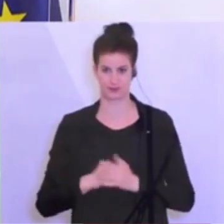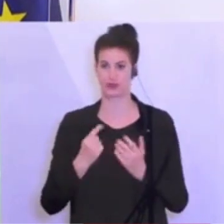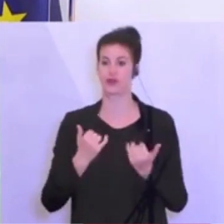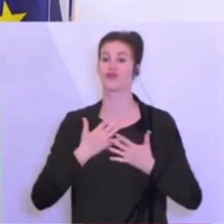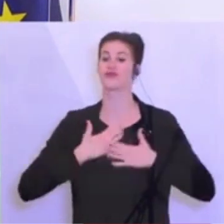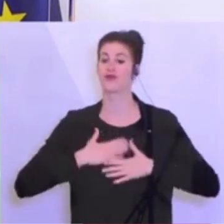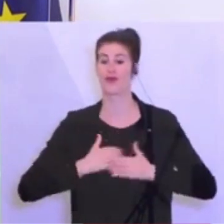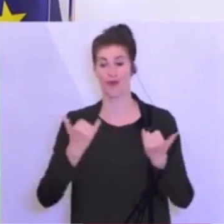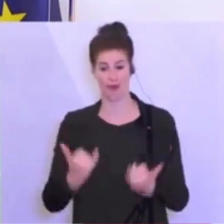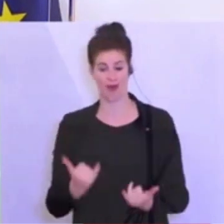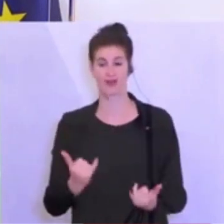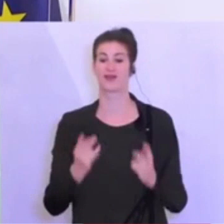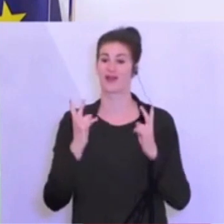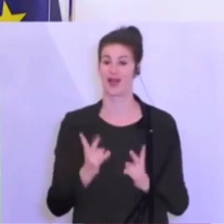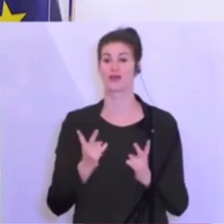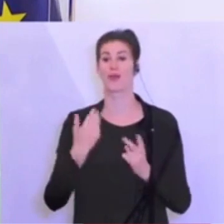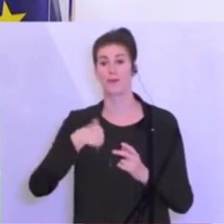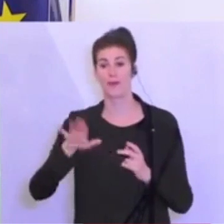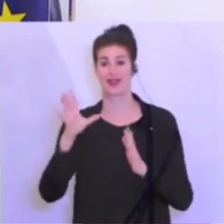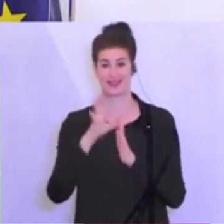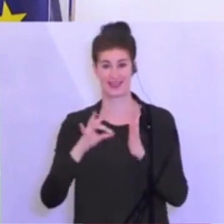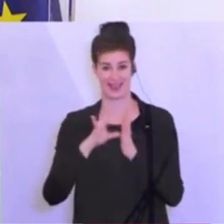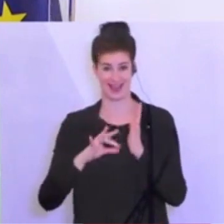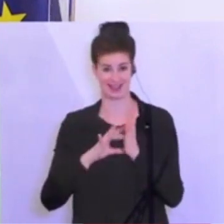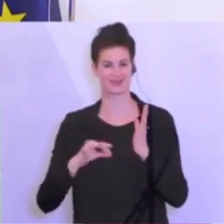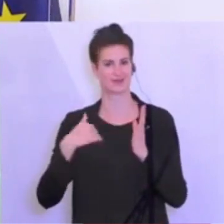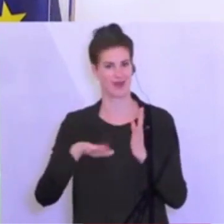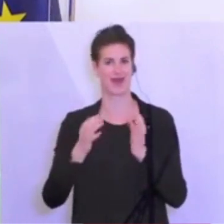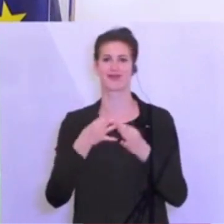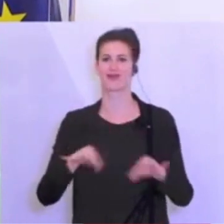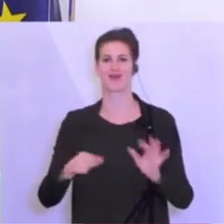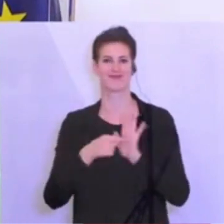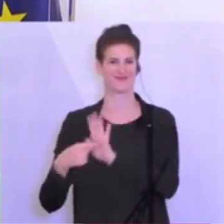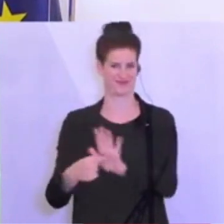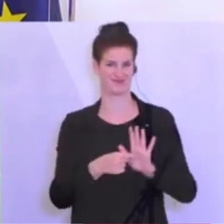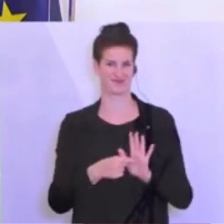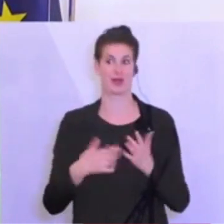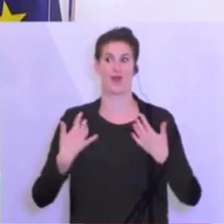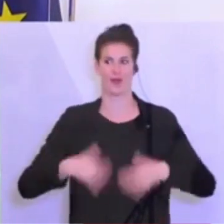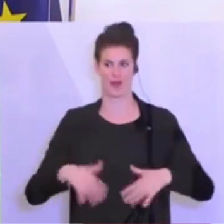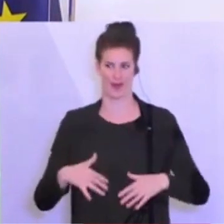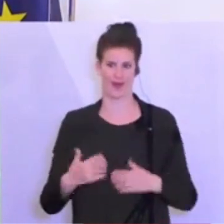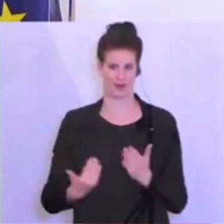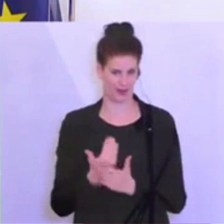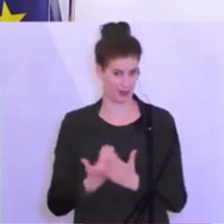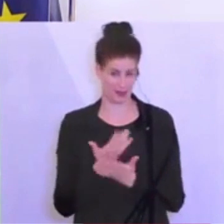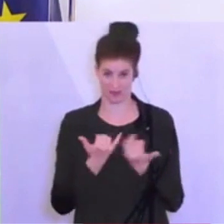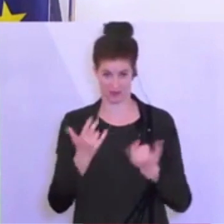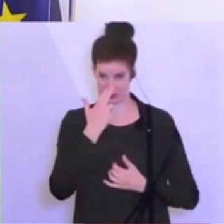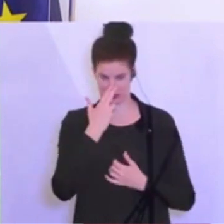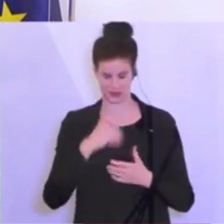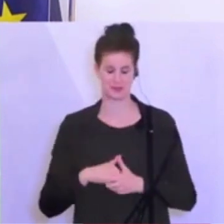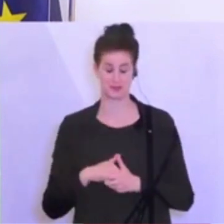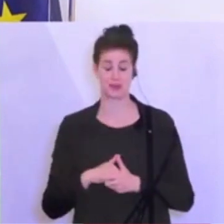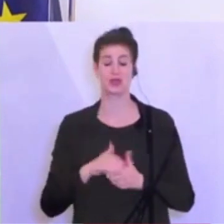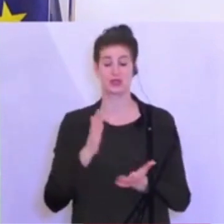weitere Details der Lockerungen präsentieren zu dürfen. Nach den Lockerungsschritten, die